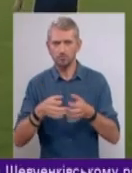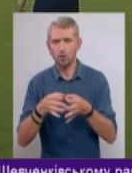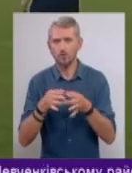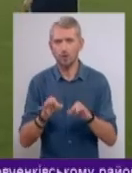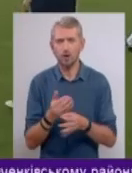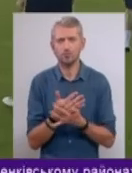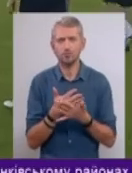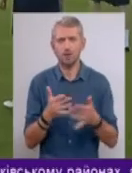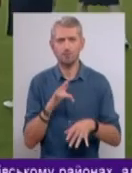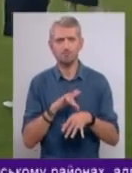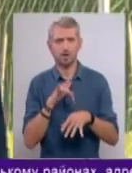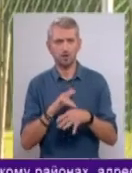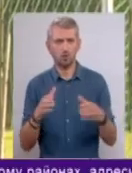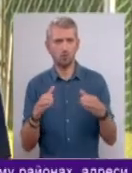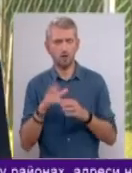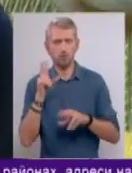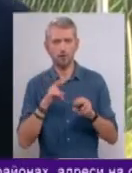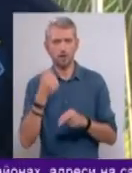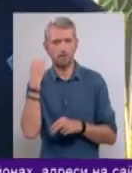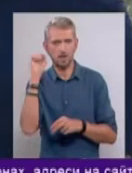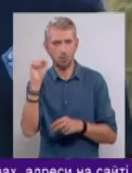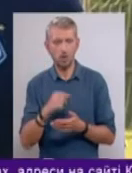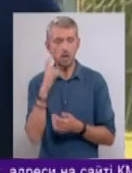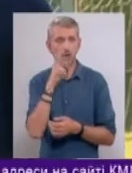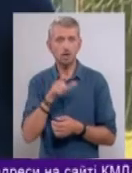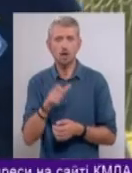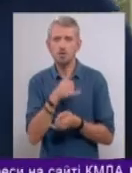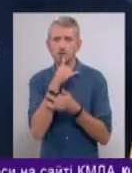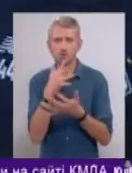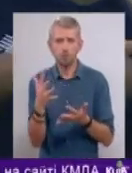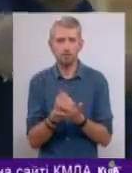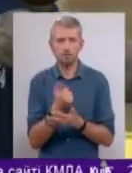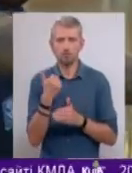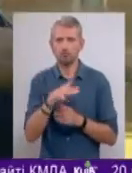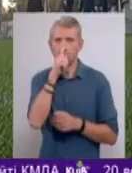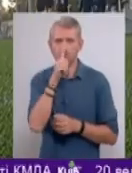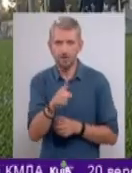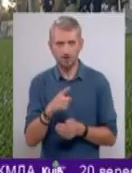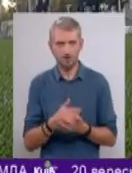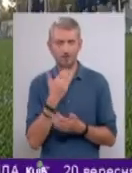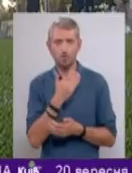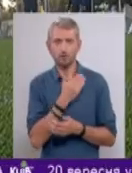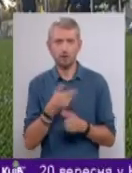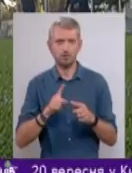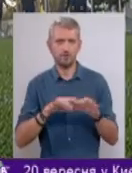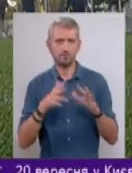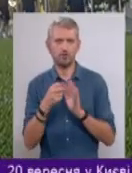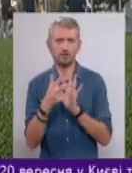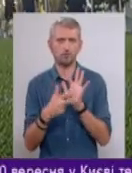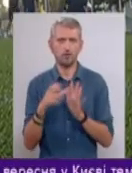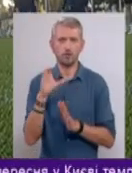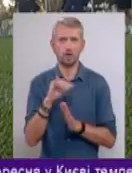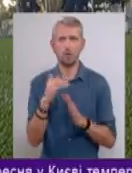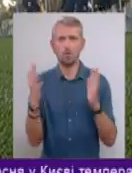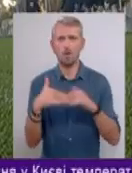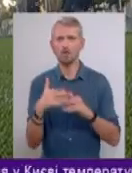численним прихильникам команди сподіватися на перемогу. Кияни не можуть виграти вже місяць. Востаннє це відбулося 18